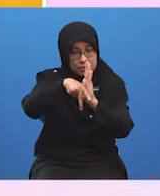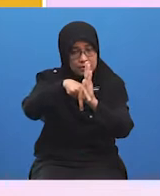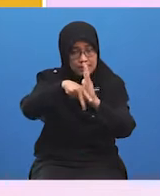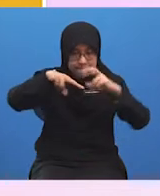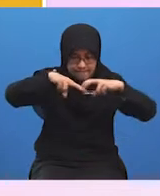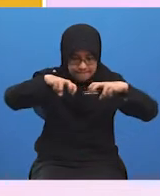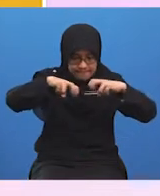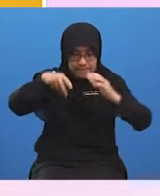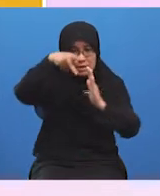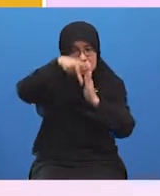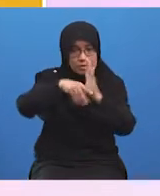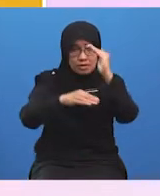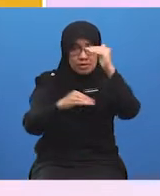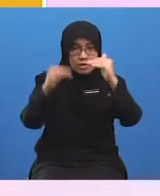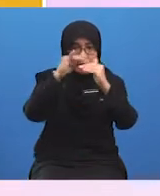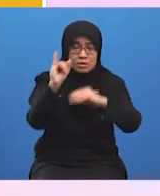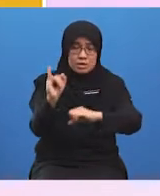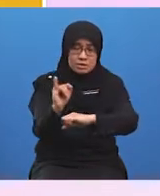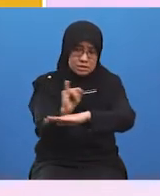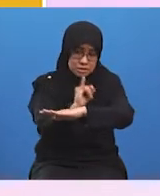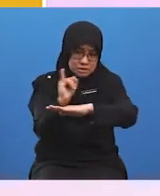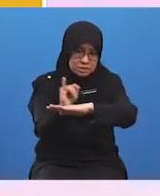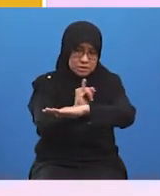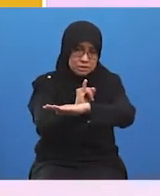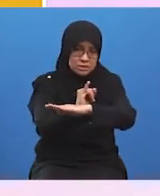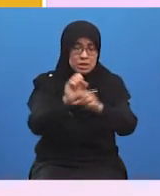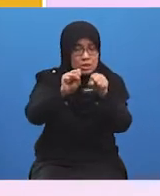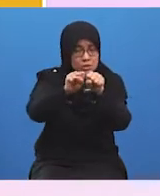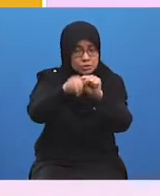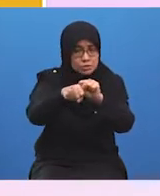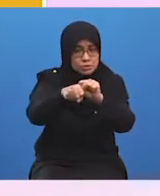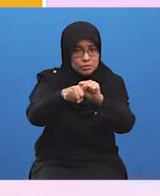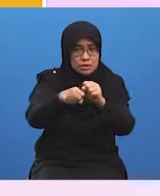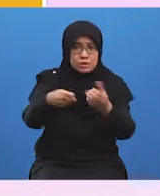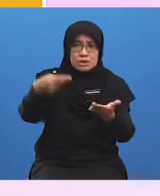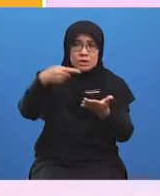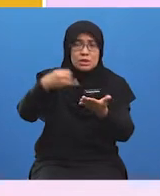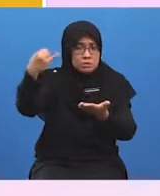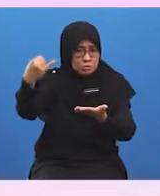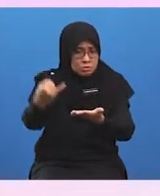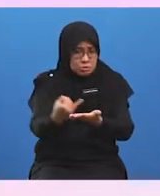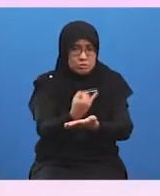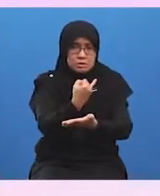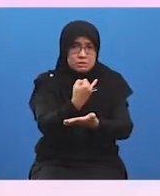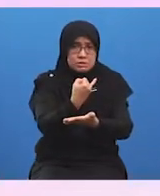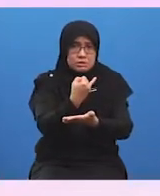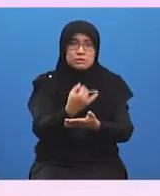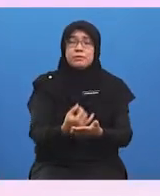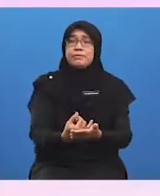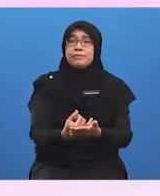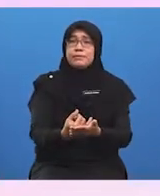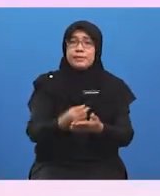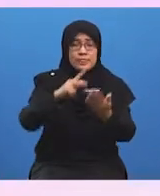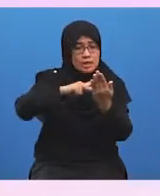menggalakkan industri supaya lebih inovatif dalam R&D. Program kelima,